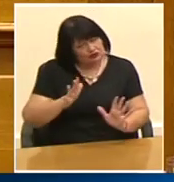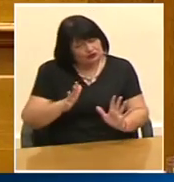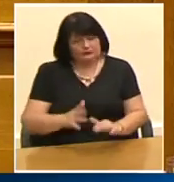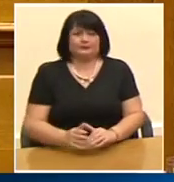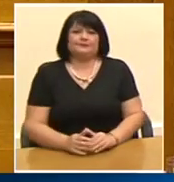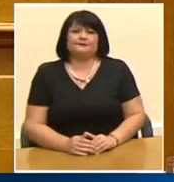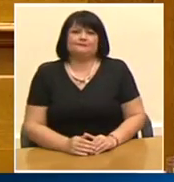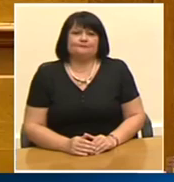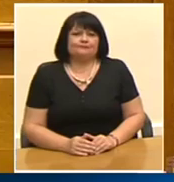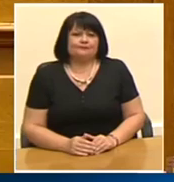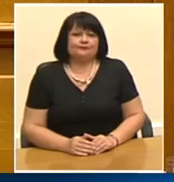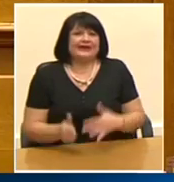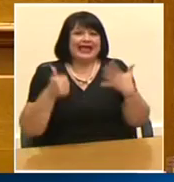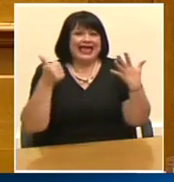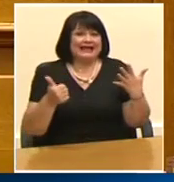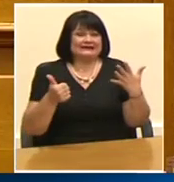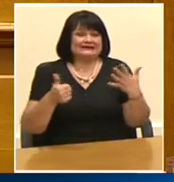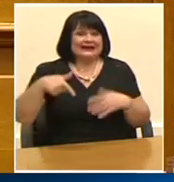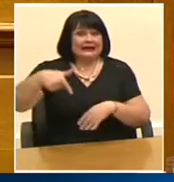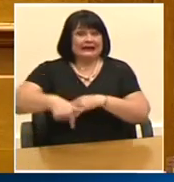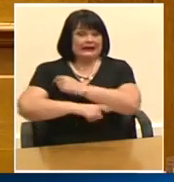6 γενικούς γραμματείς